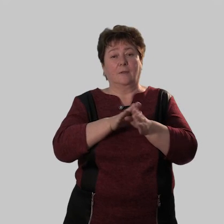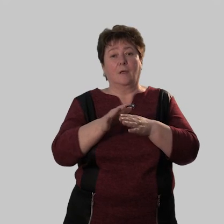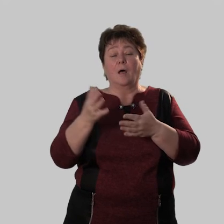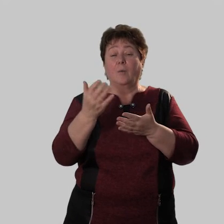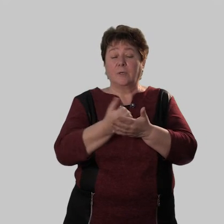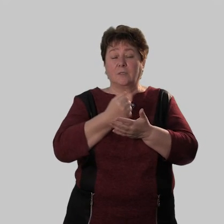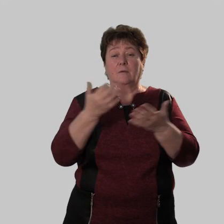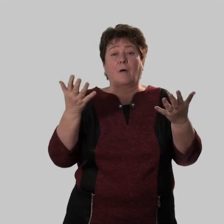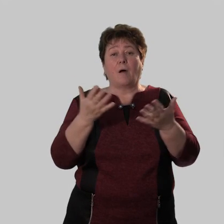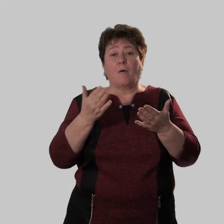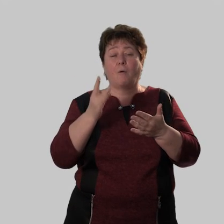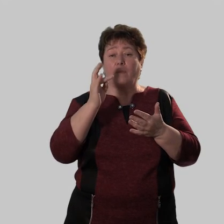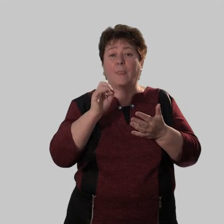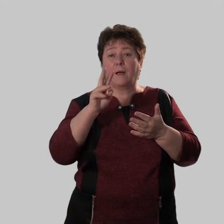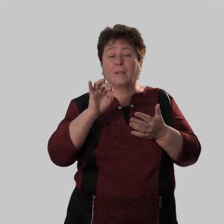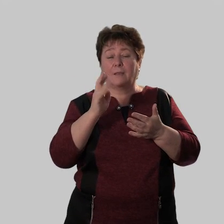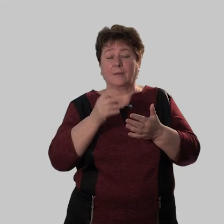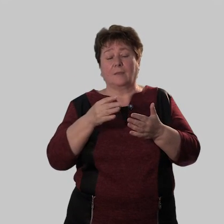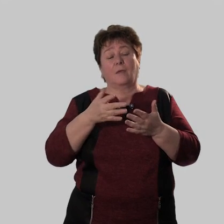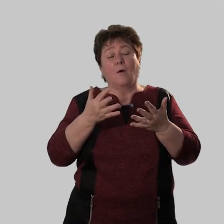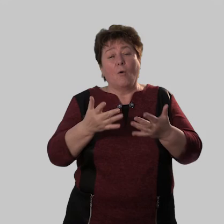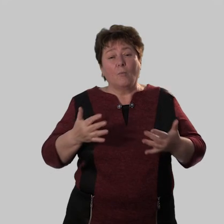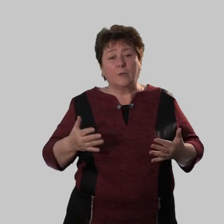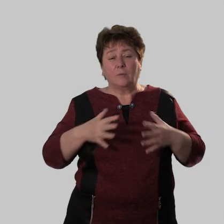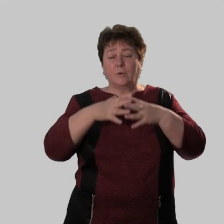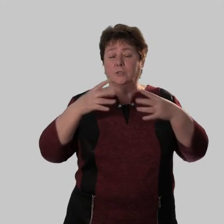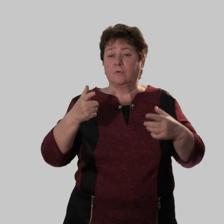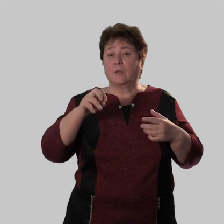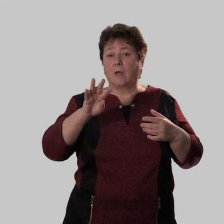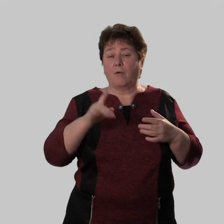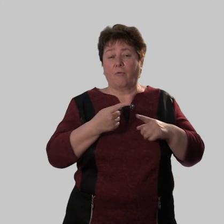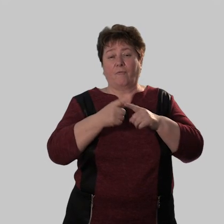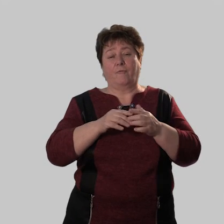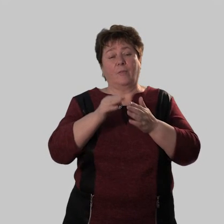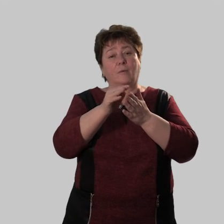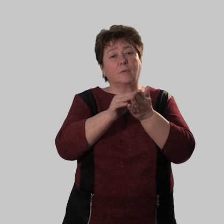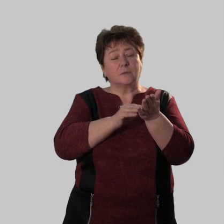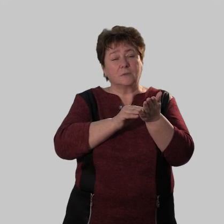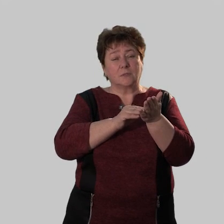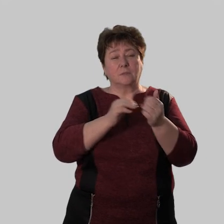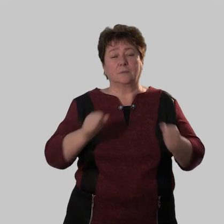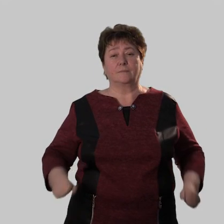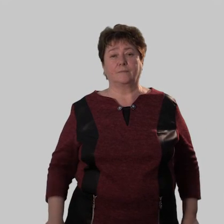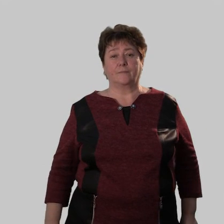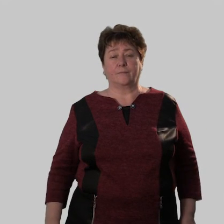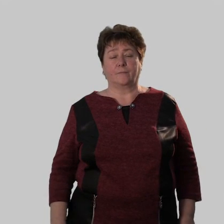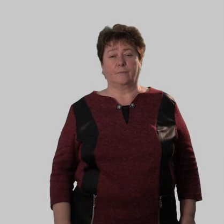Определите, в каком наклонении употреблено большинство глаголов в этом рассуждении.